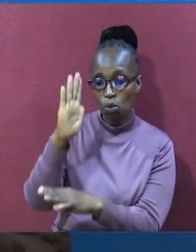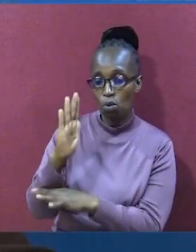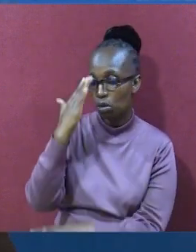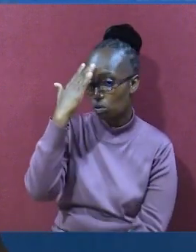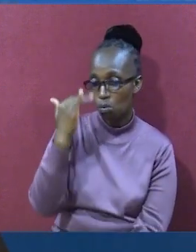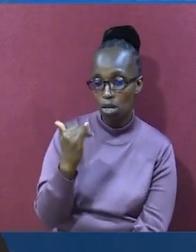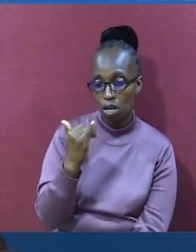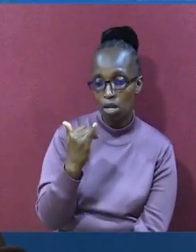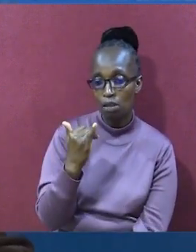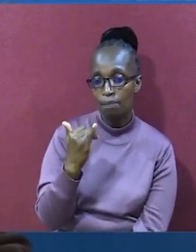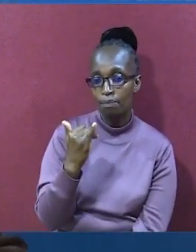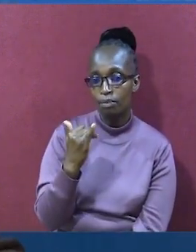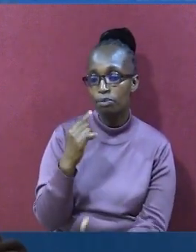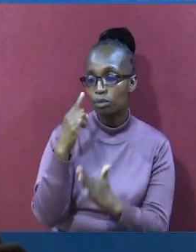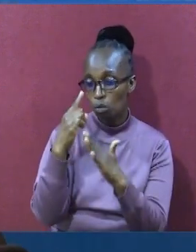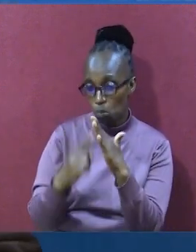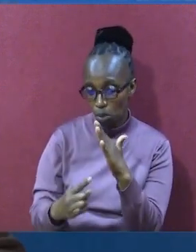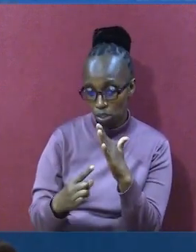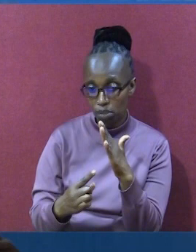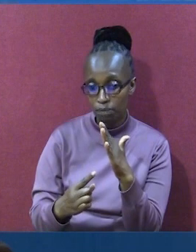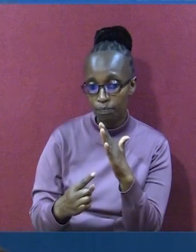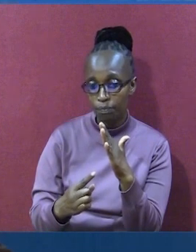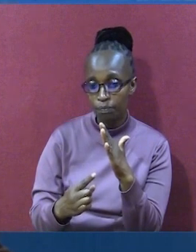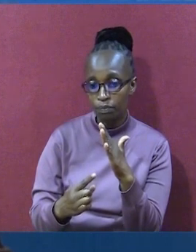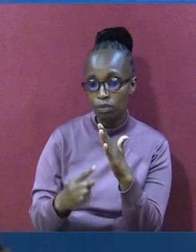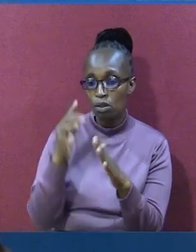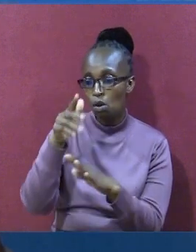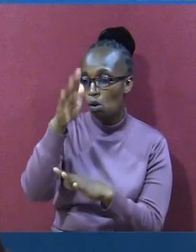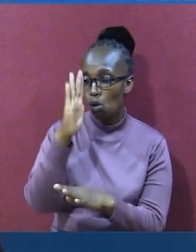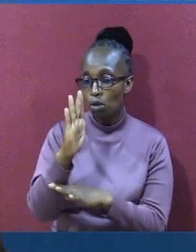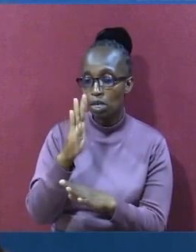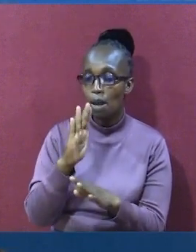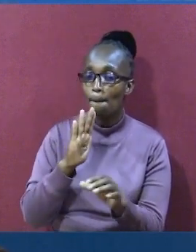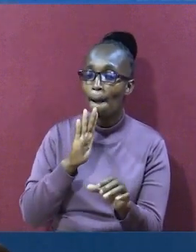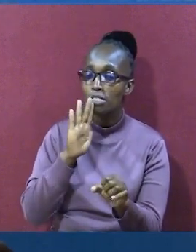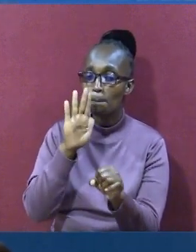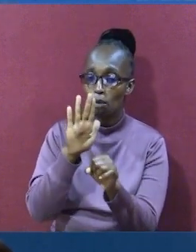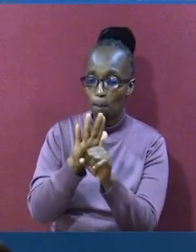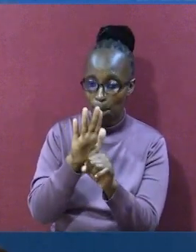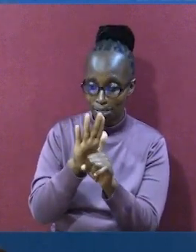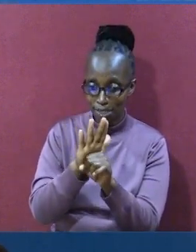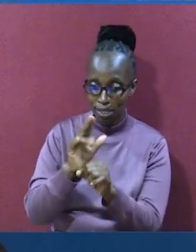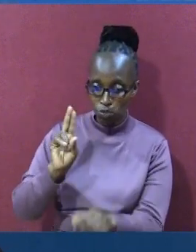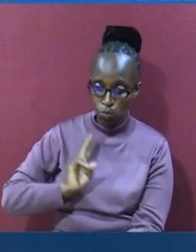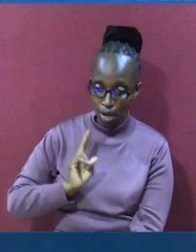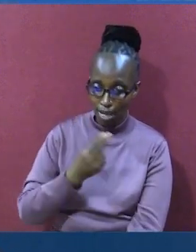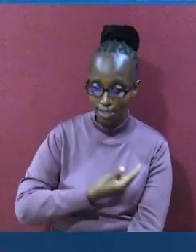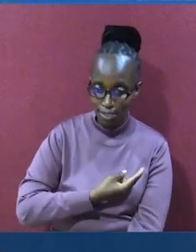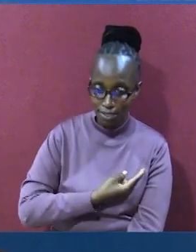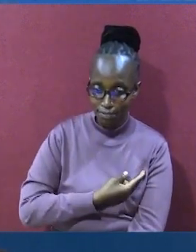wahidi kwetu. Alicho wahidi kwako. Kitaweza na kutimia. Katika hii safari.